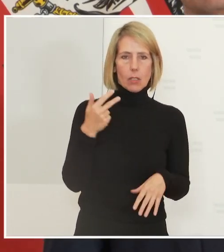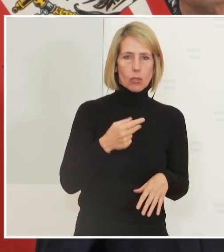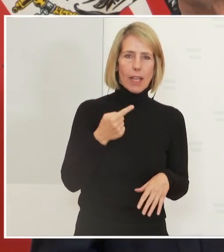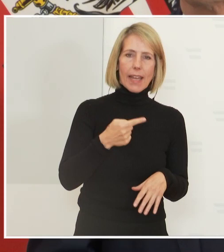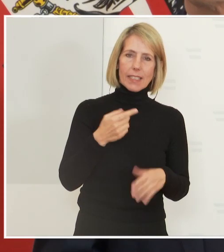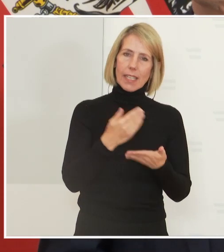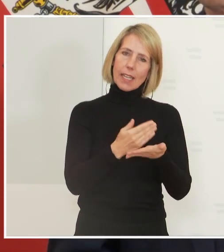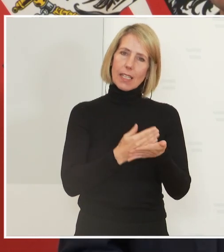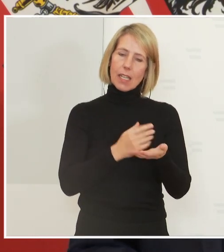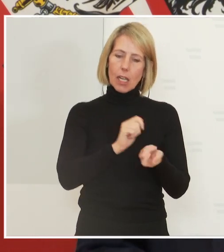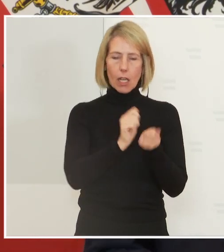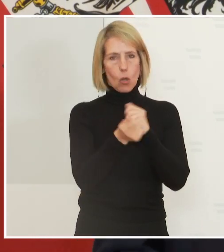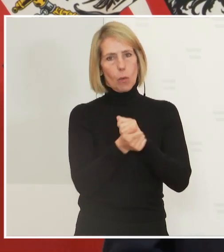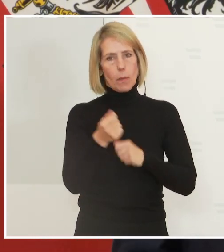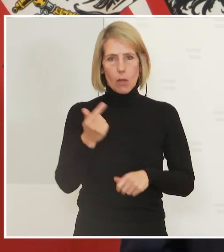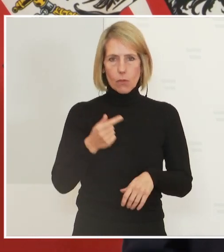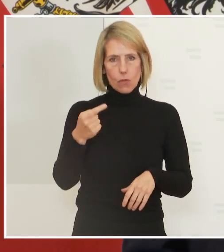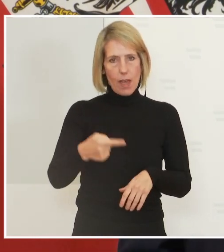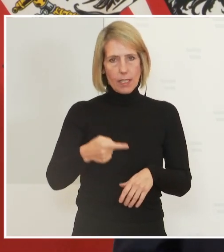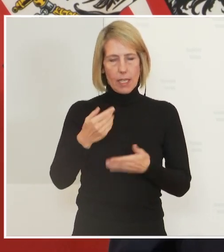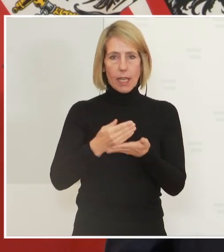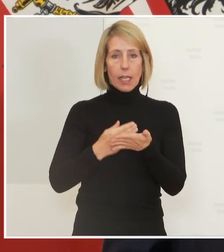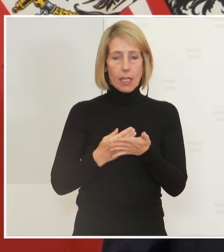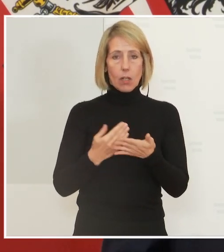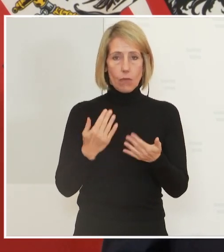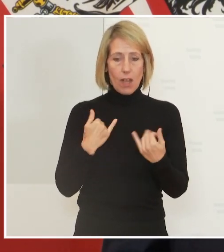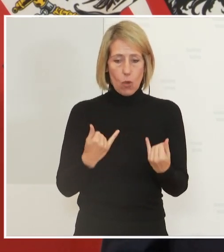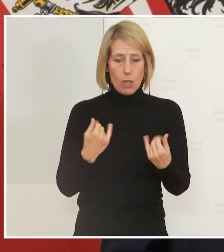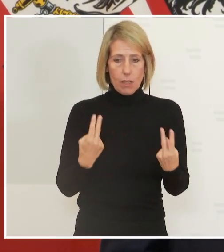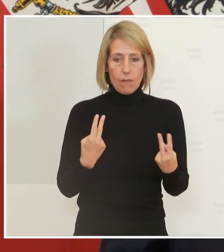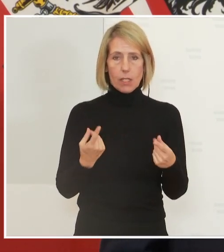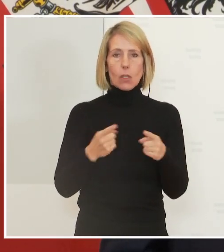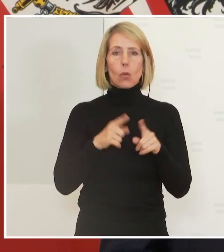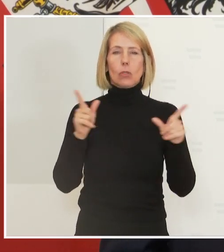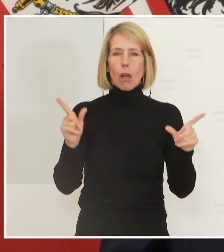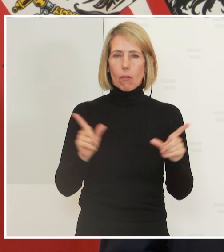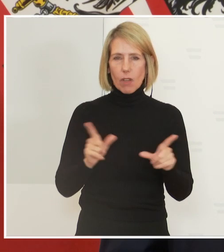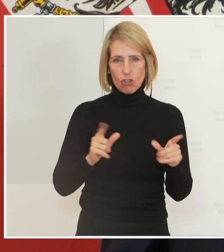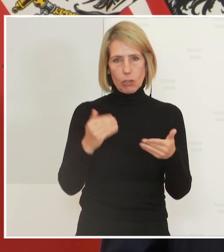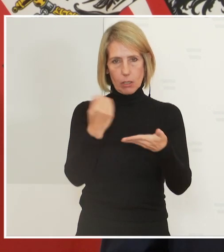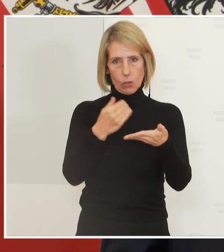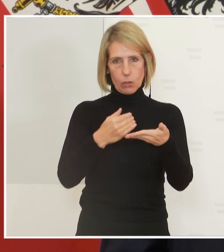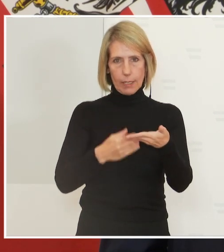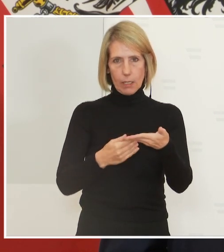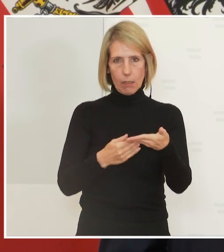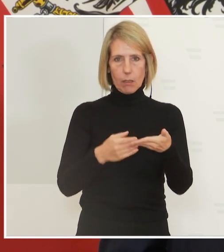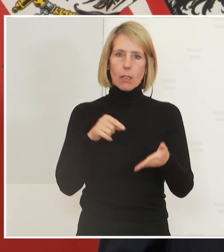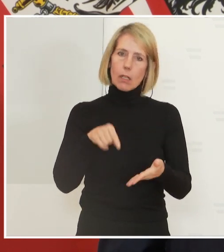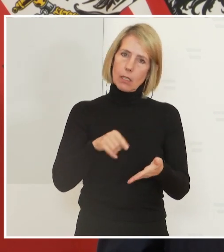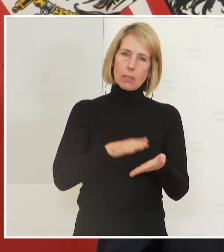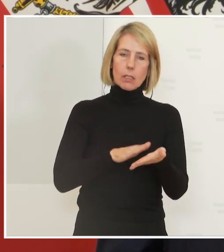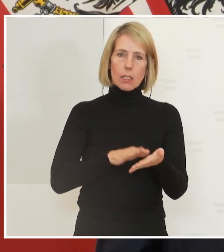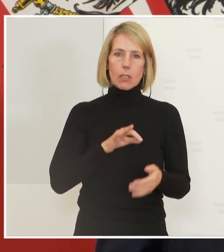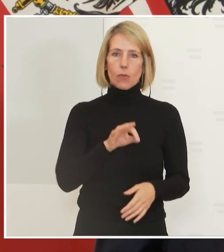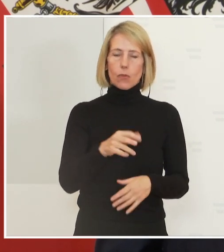Richtung 2G geht, aber natürlich auch die Veranstaltungsregeln. Und die gelten für